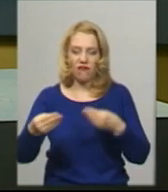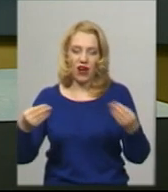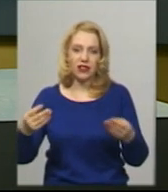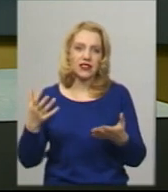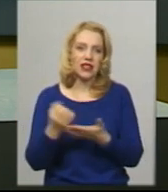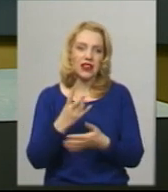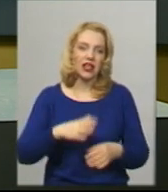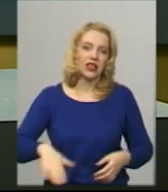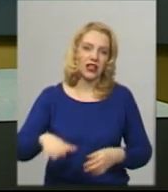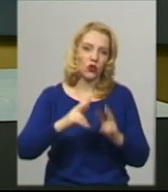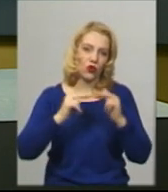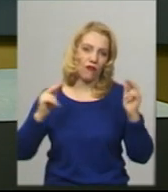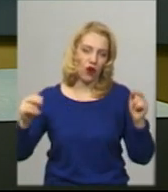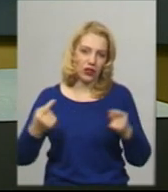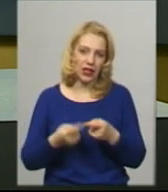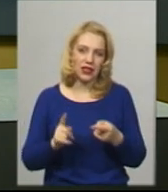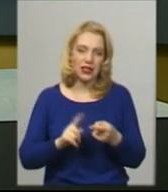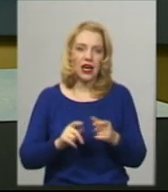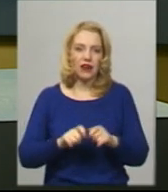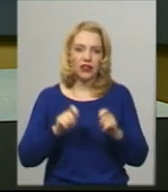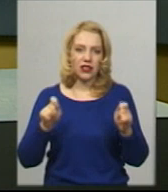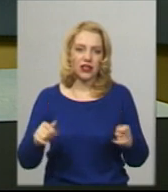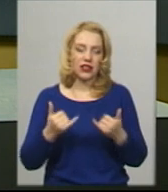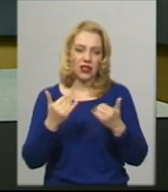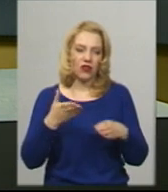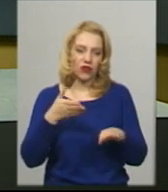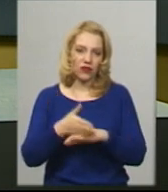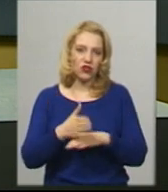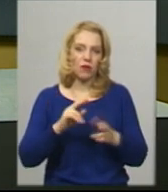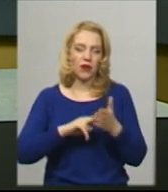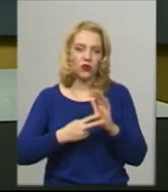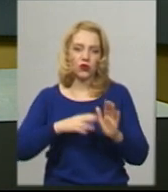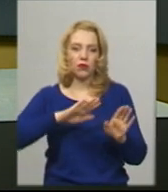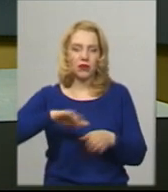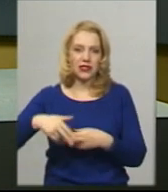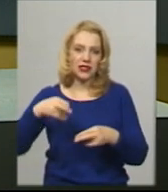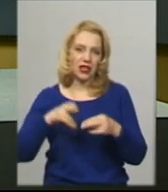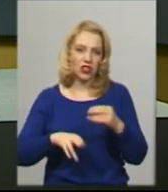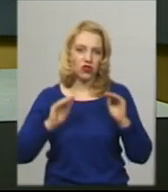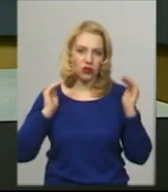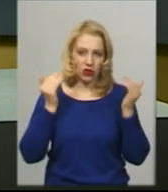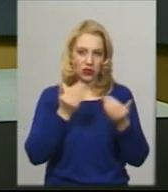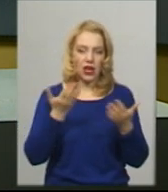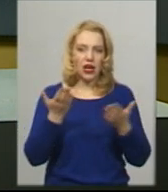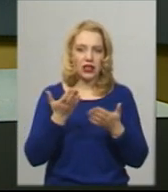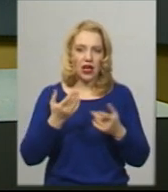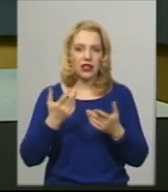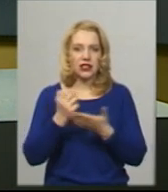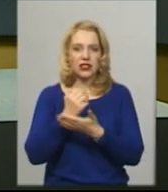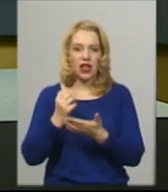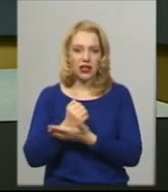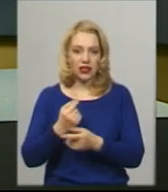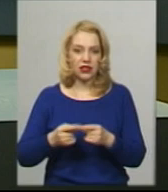фортеці. Відкрити її для відвідувачів планують після закінчення карантину. Які знахідки вперше покажуть поціновувачам давнини,